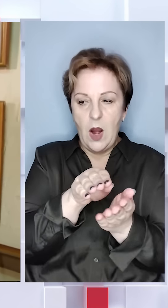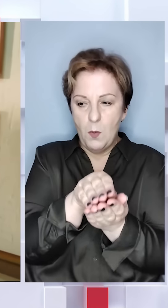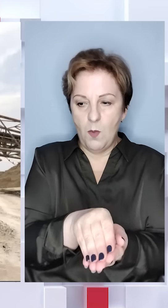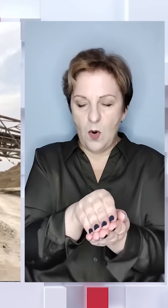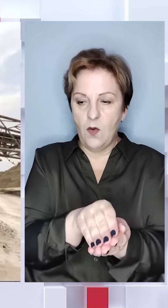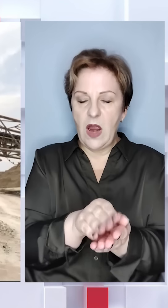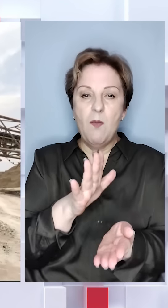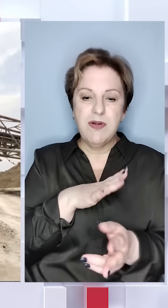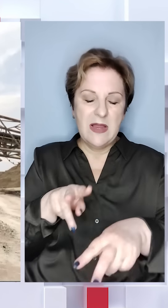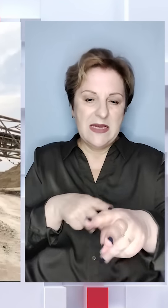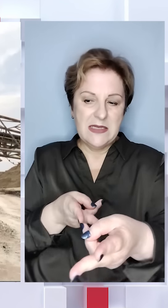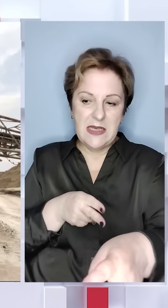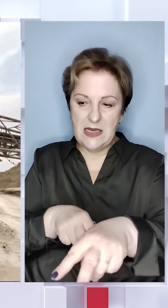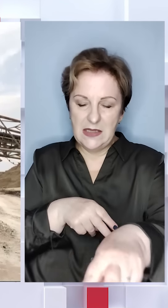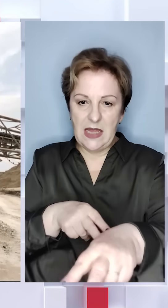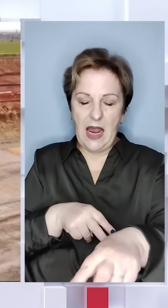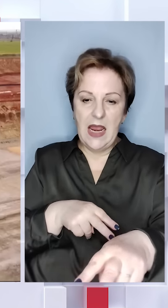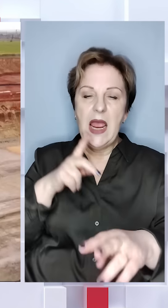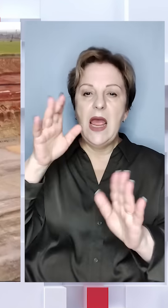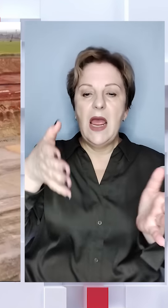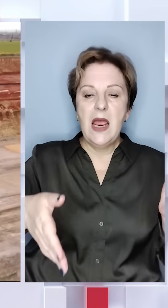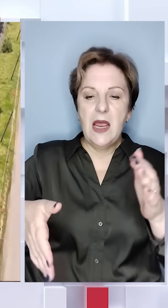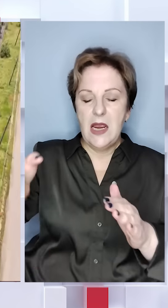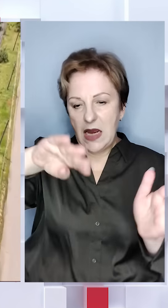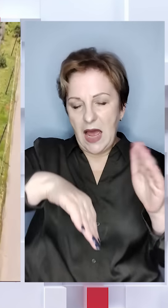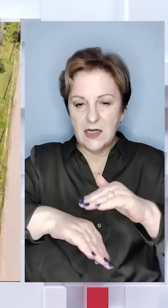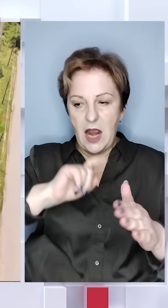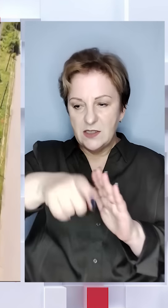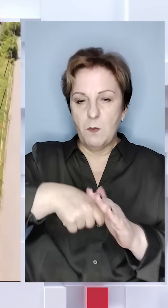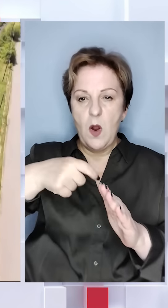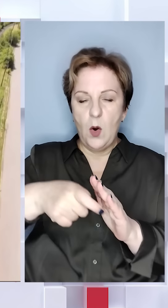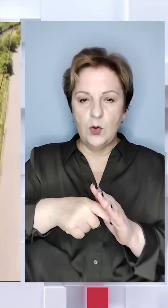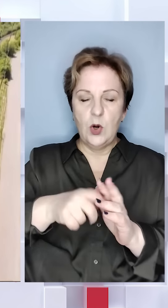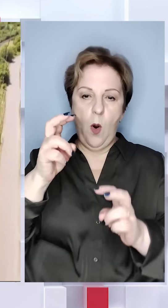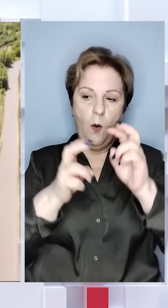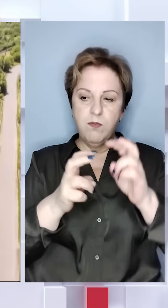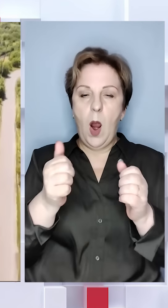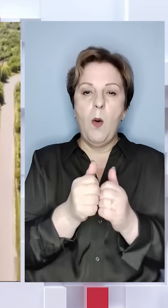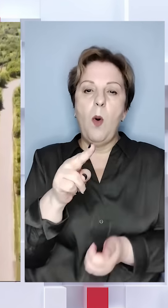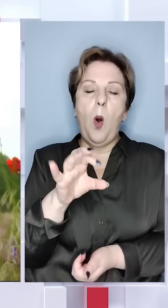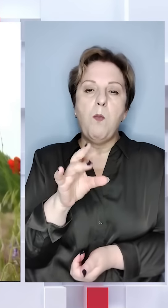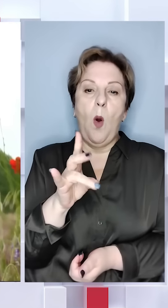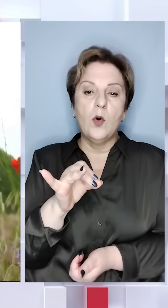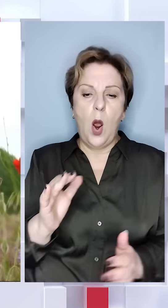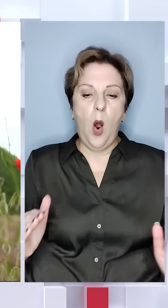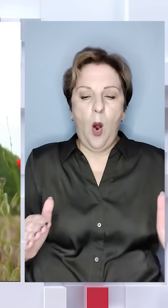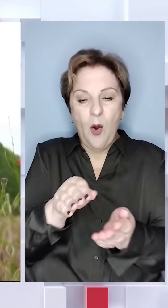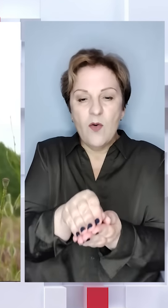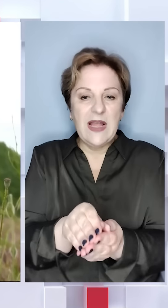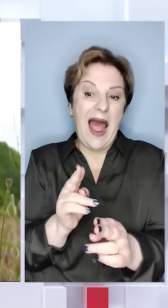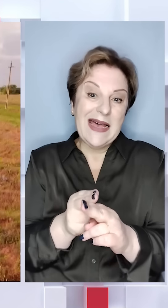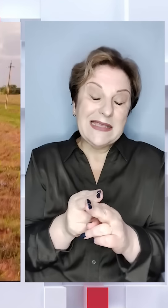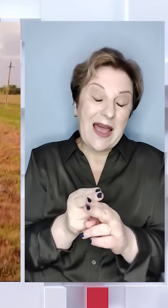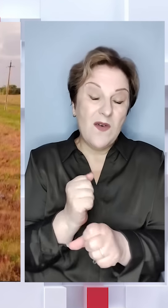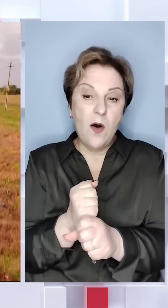могила пролягали залізничні колії гірнищу збагачувальна комбінату, що поруч і з покровом. Курган не те, щоб заважав